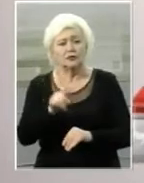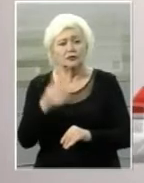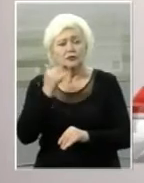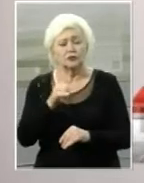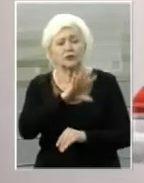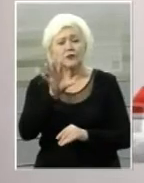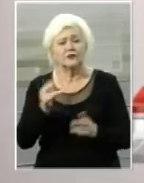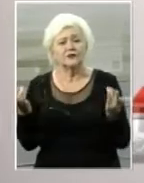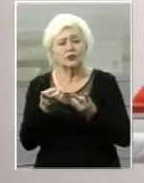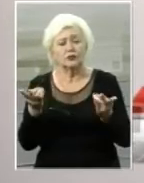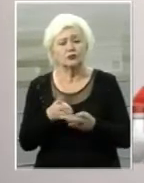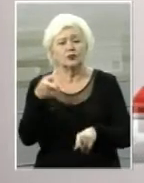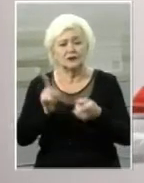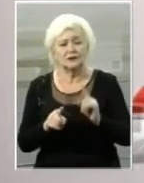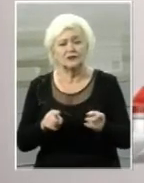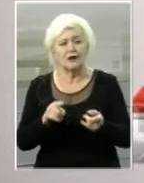заболість.